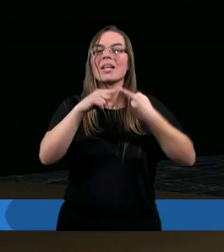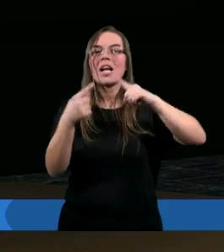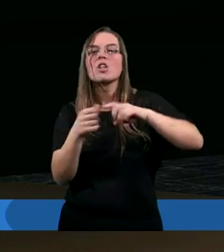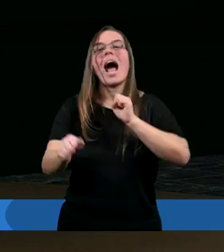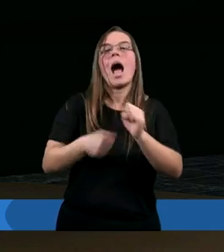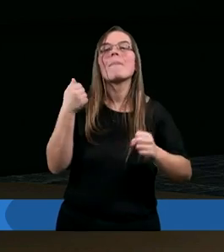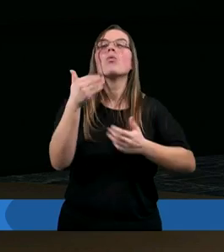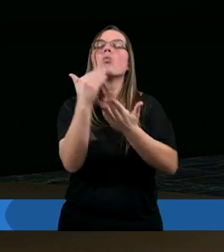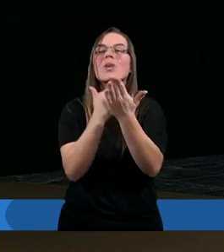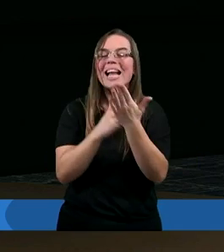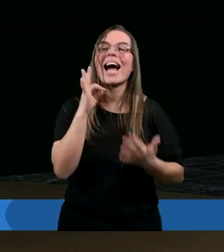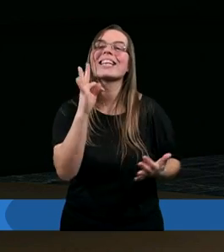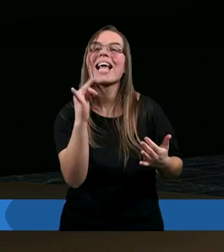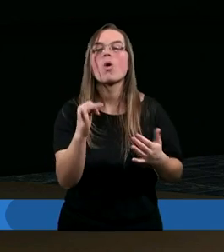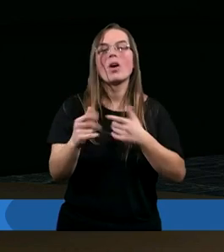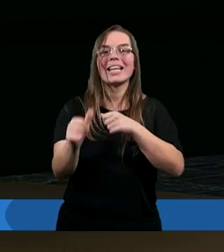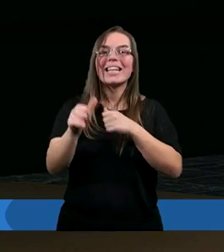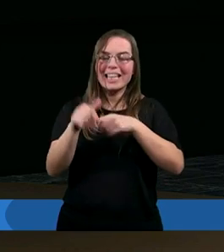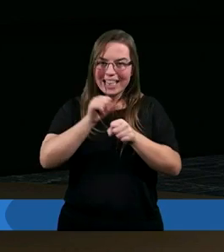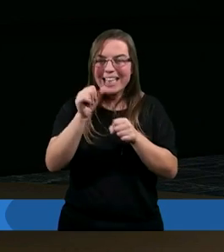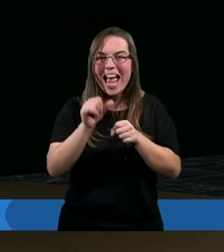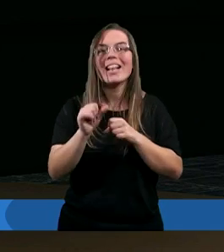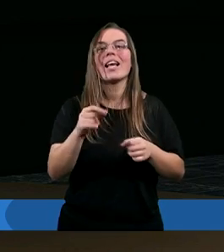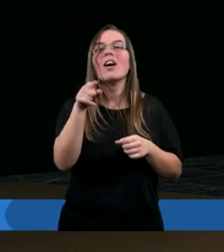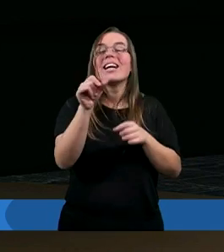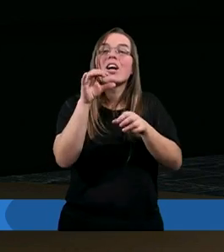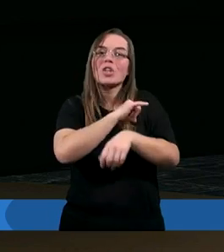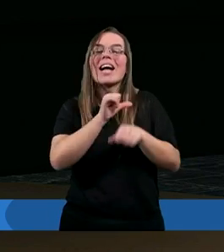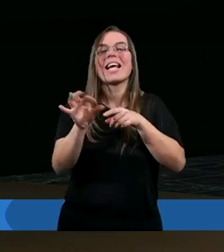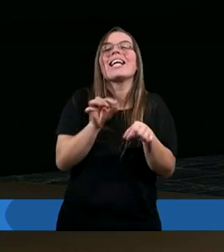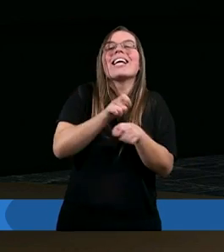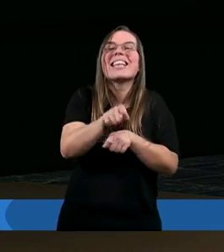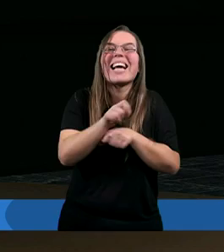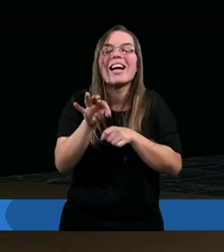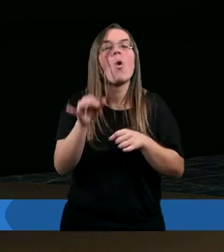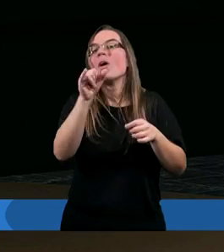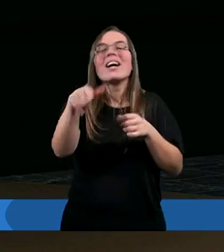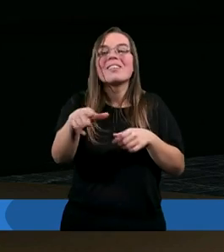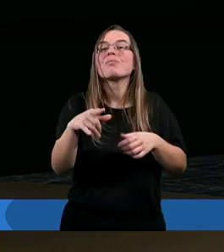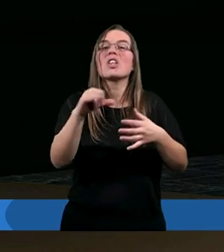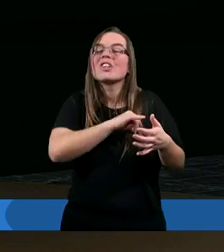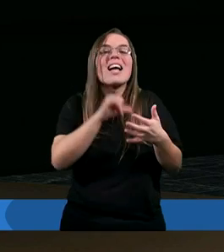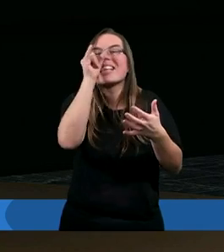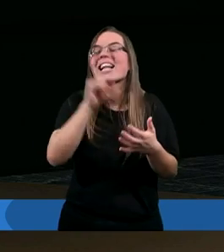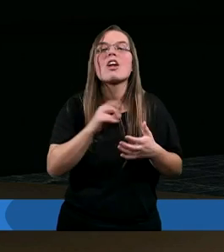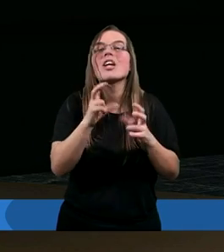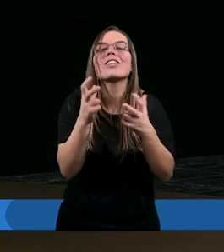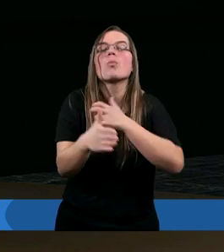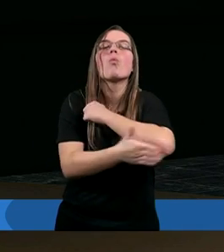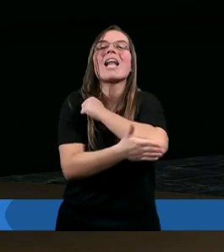aby uzasadnić jego istnienie. Grzech jest intruzem i jego istnienia nie da się niczym uzasadnić.